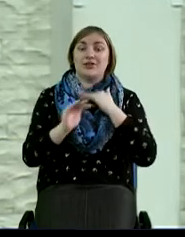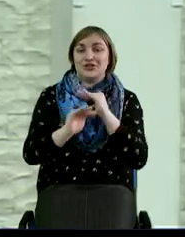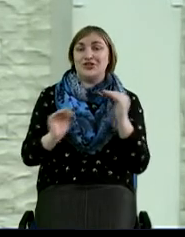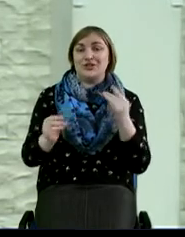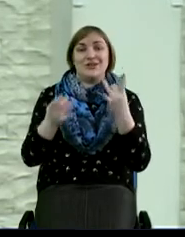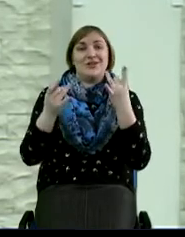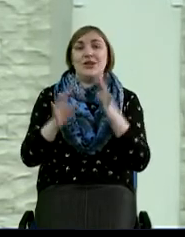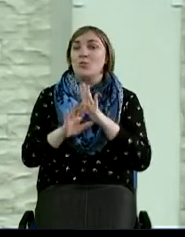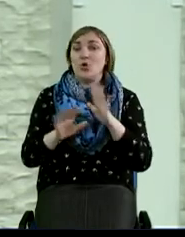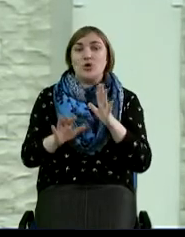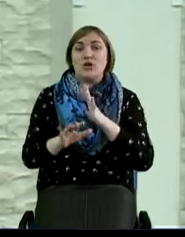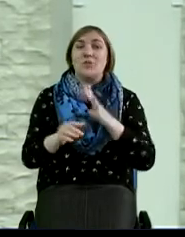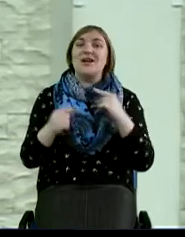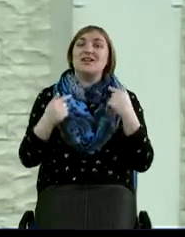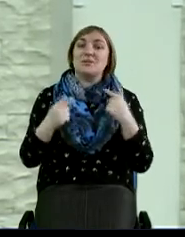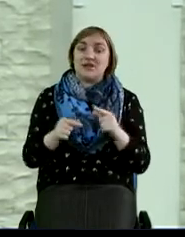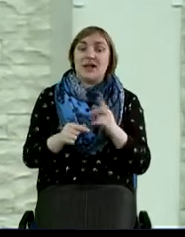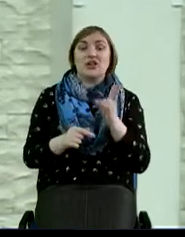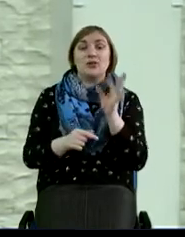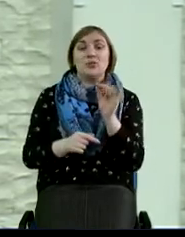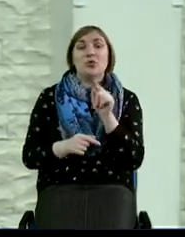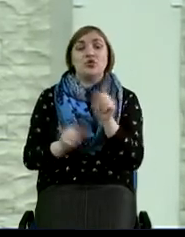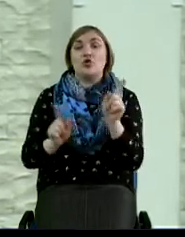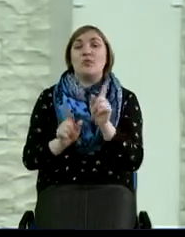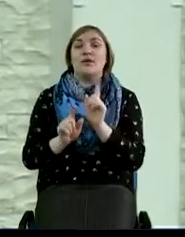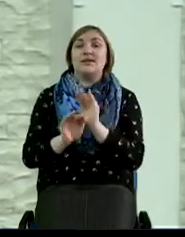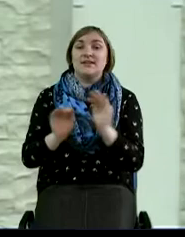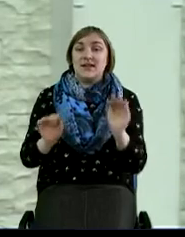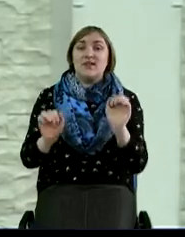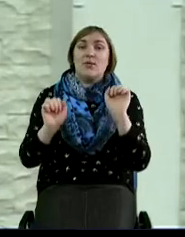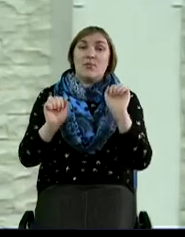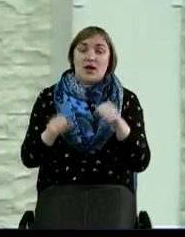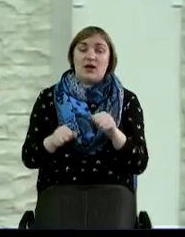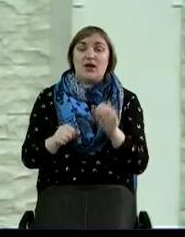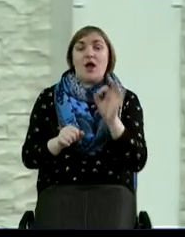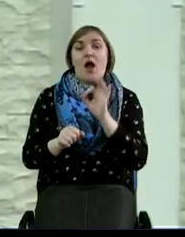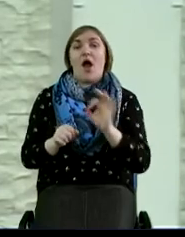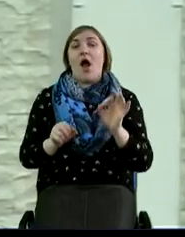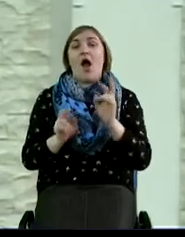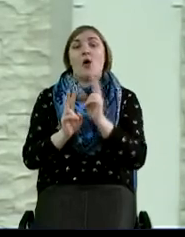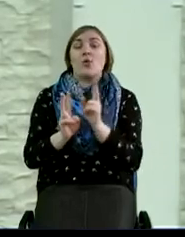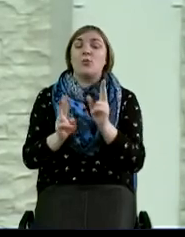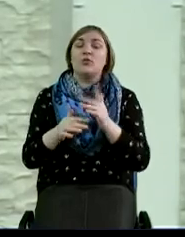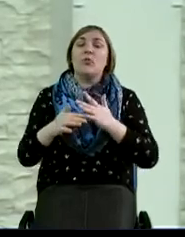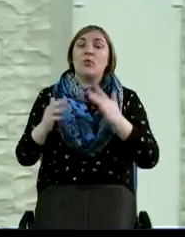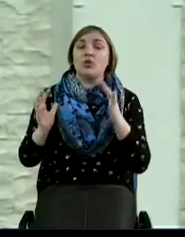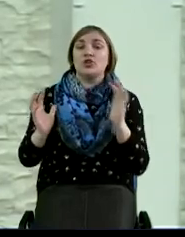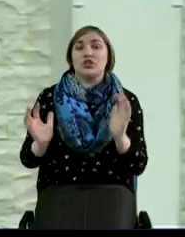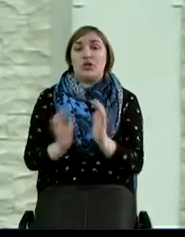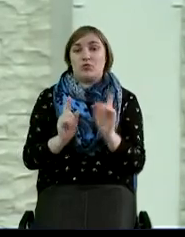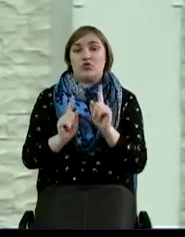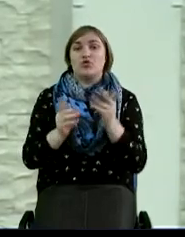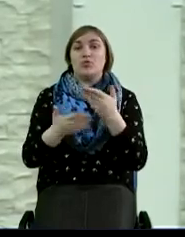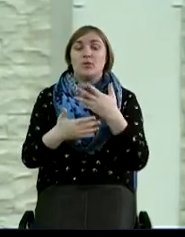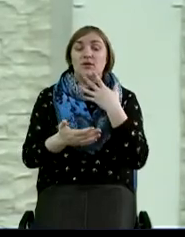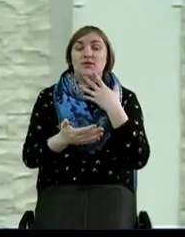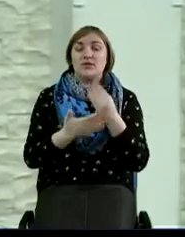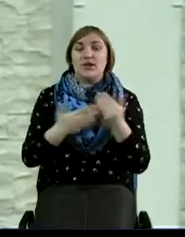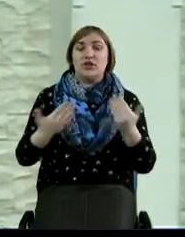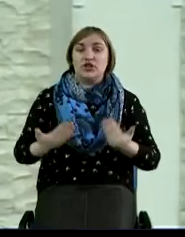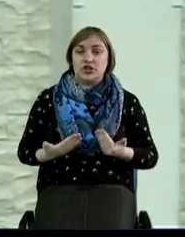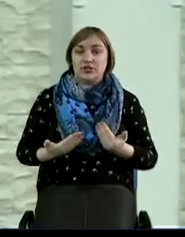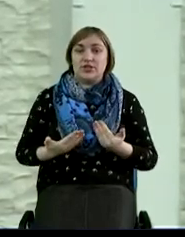просто стали самостоятельными, чтобы они уже могли о ком-то более заботиться, но чтобы мы в своей жизни, прожив